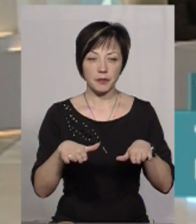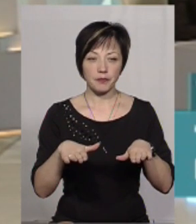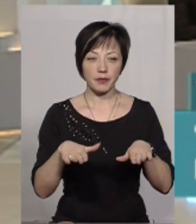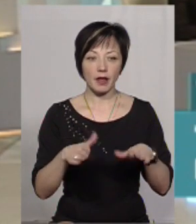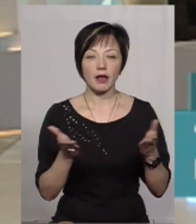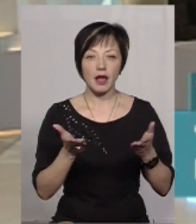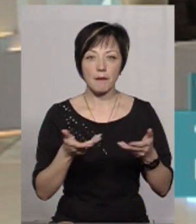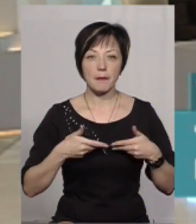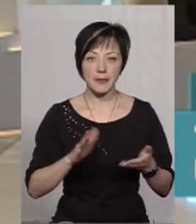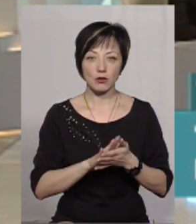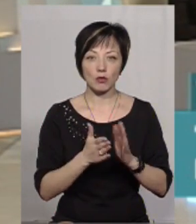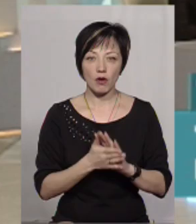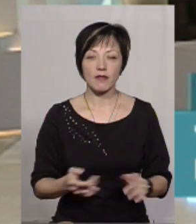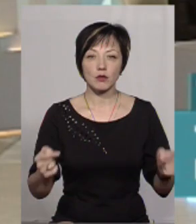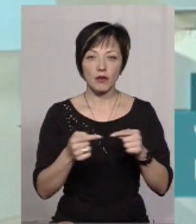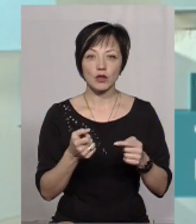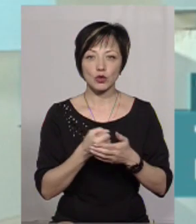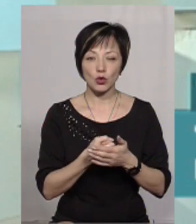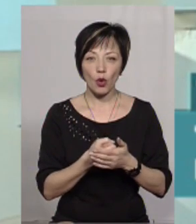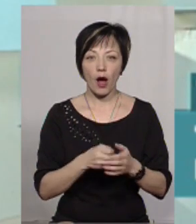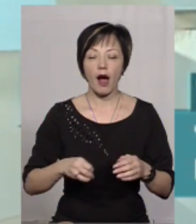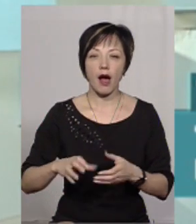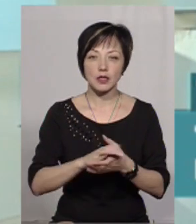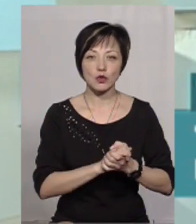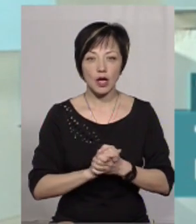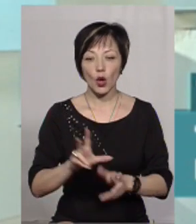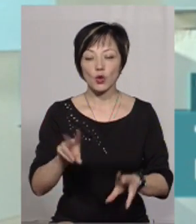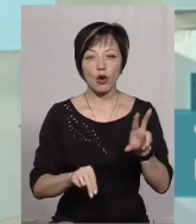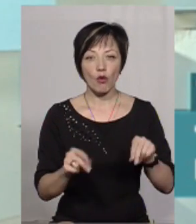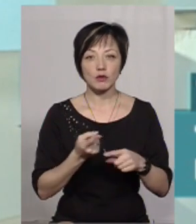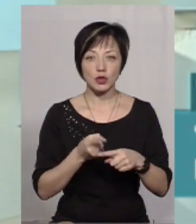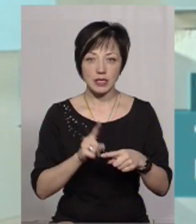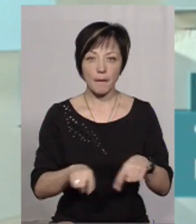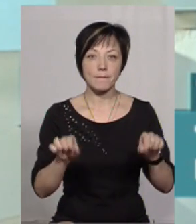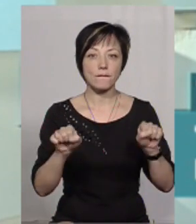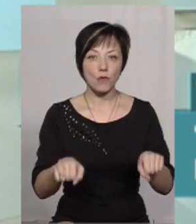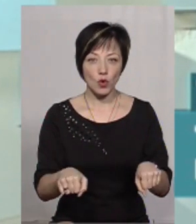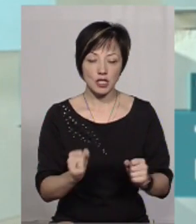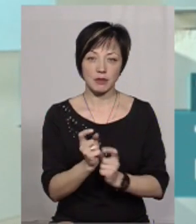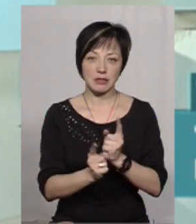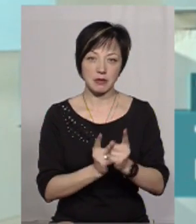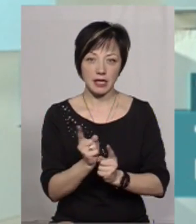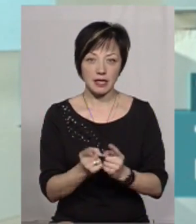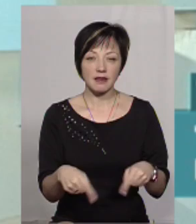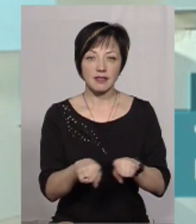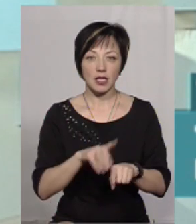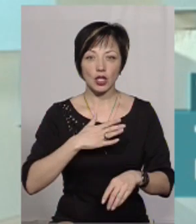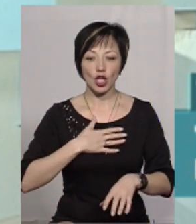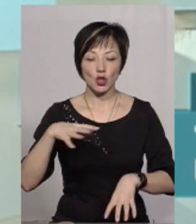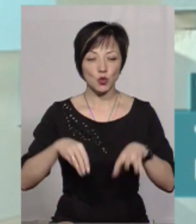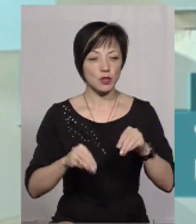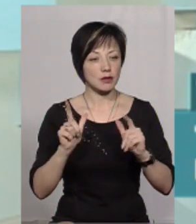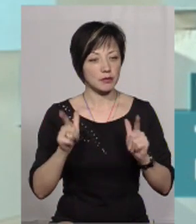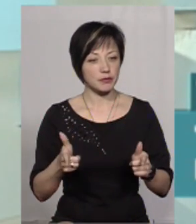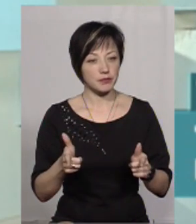з якими ми домовилися відповідно до угоди про асоціацію. Тому ми розраховуємо, що це можна буде змінити і все-таки наші сусіди